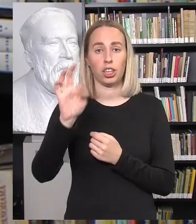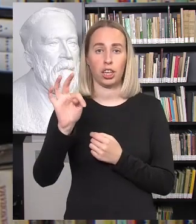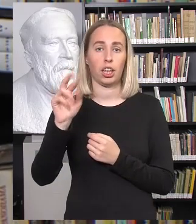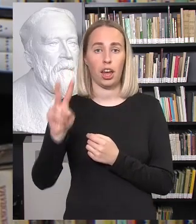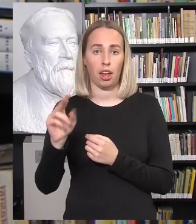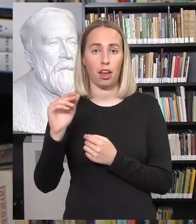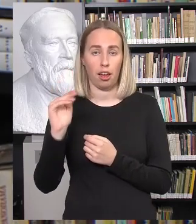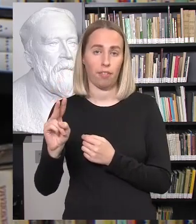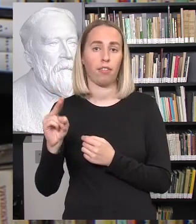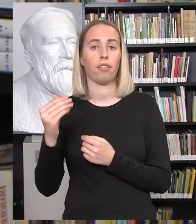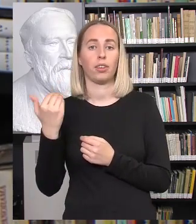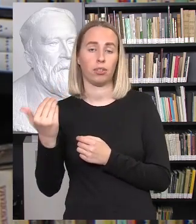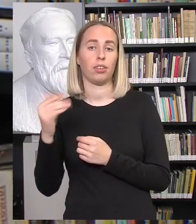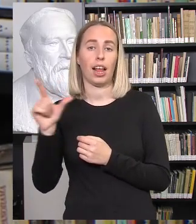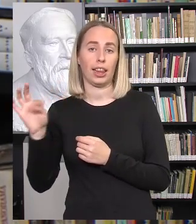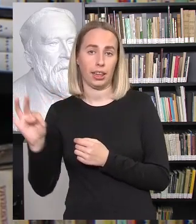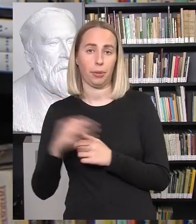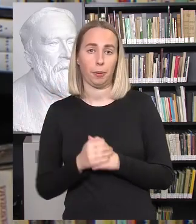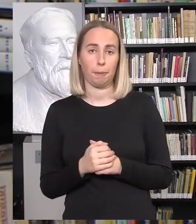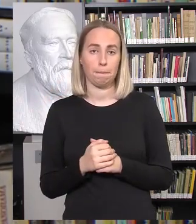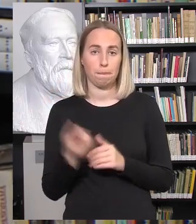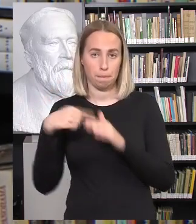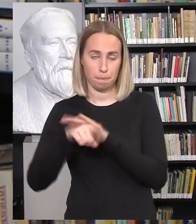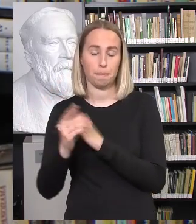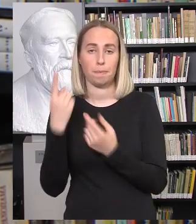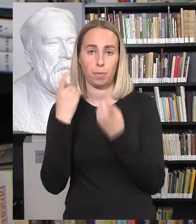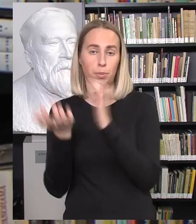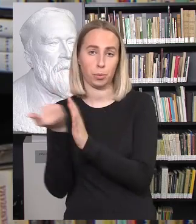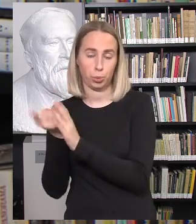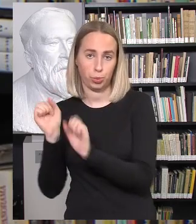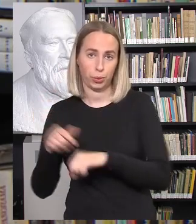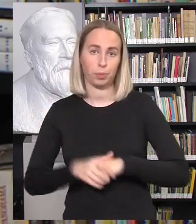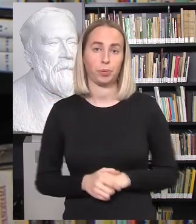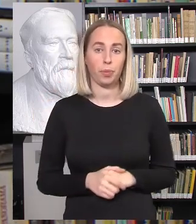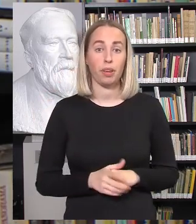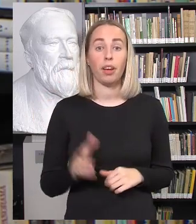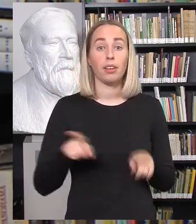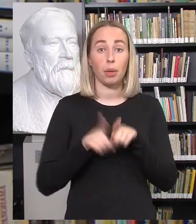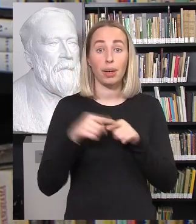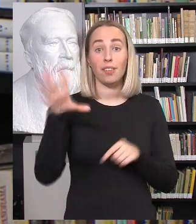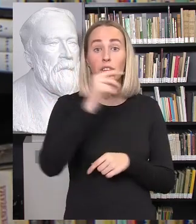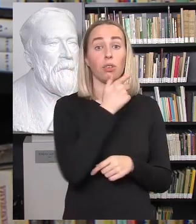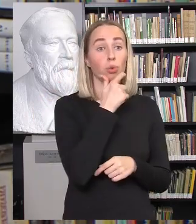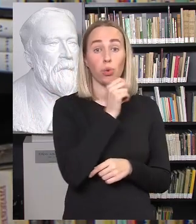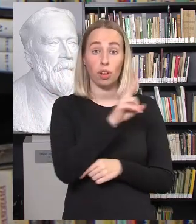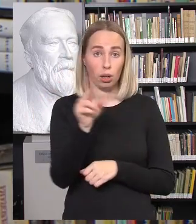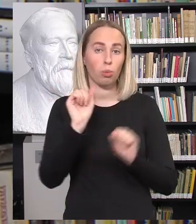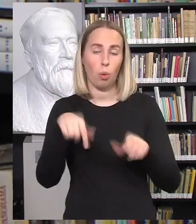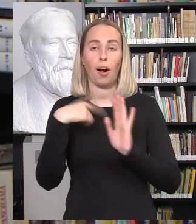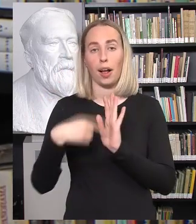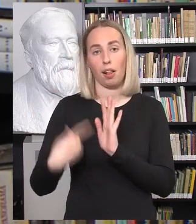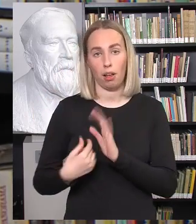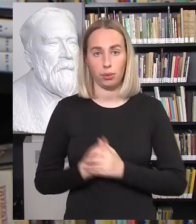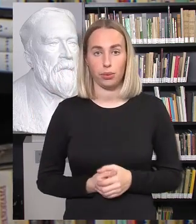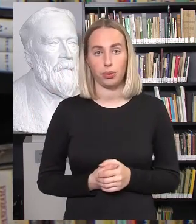.lt. Na, ir svarbu taip pat pažymėti, kad visi žiūrovai galės užduoti klausimus. Klausimus